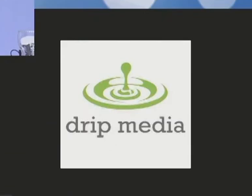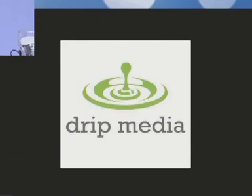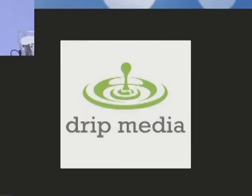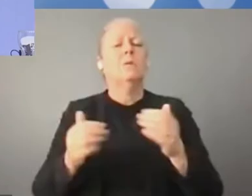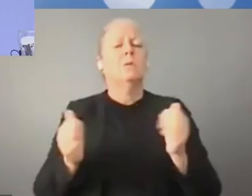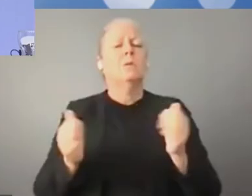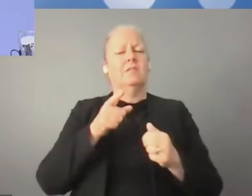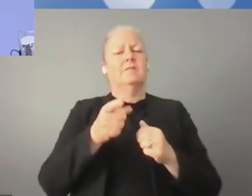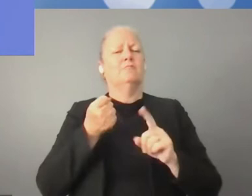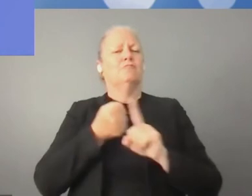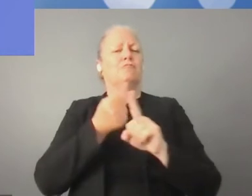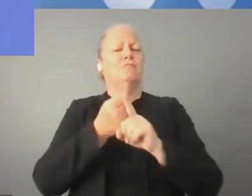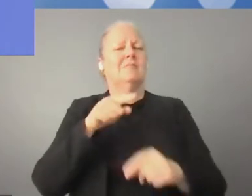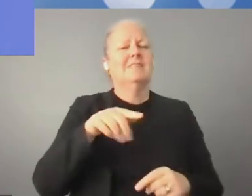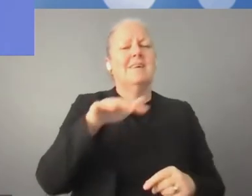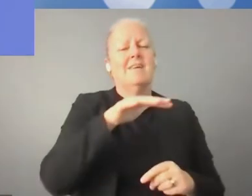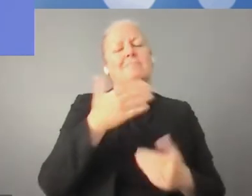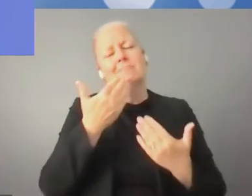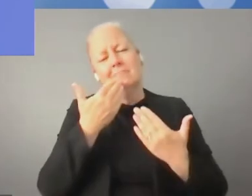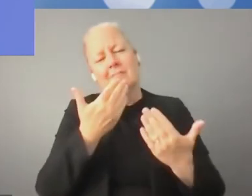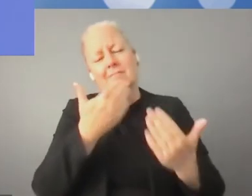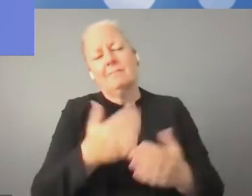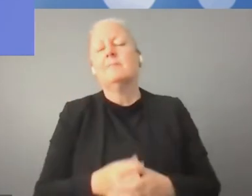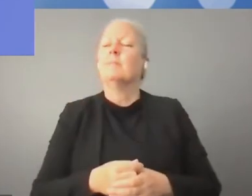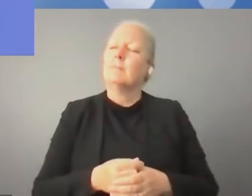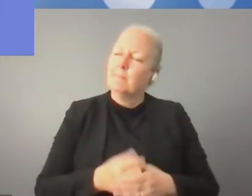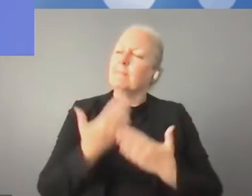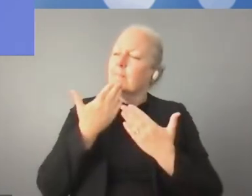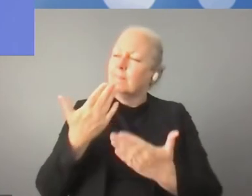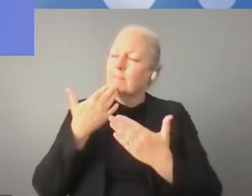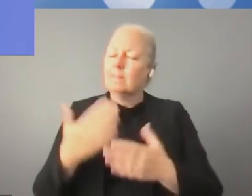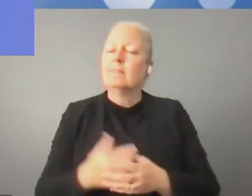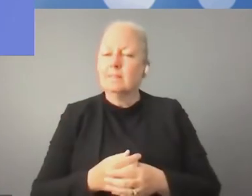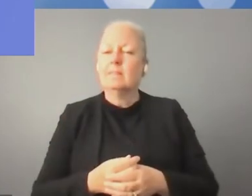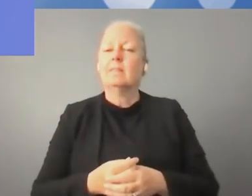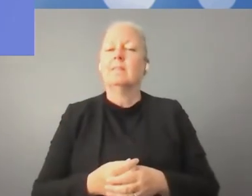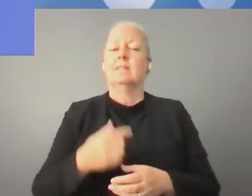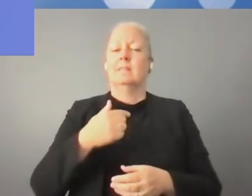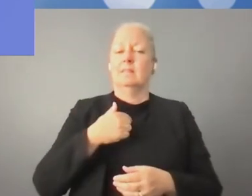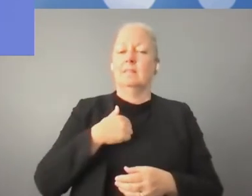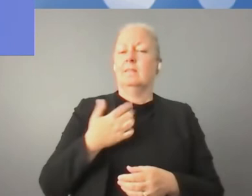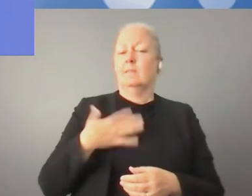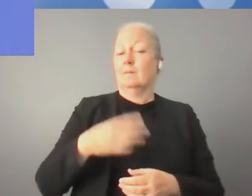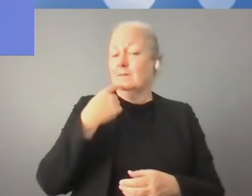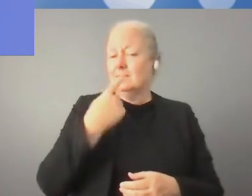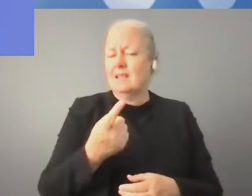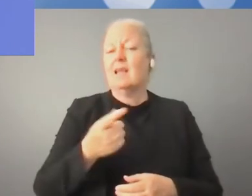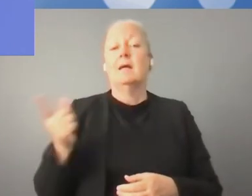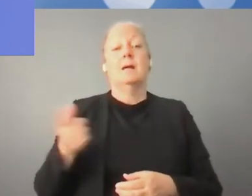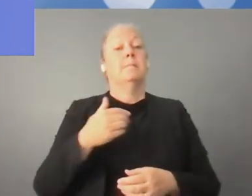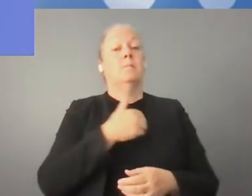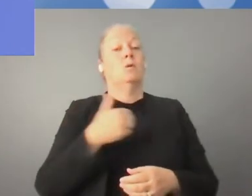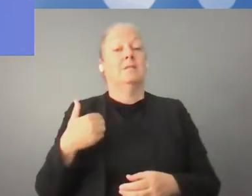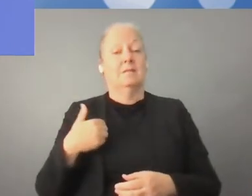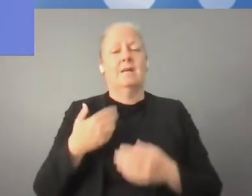dynamicznie, żeby odpowiadać na dynamiczne potrzeby tego dynamicznie rozwijającego się sektora. Bardzo serdecznie dziękuję. W Polsce na przykład